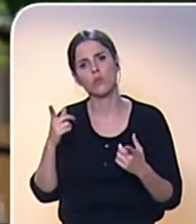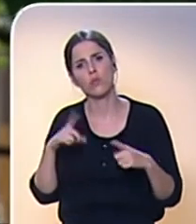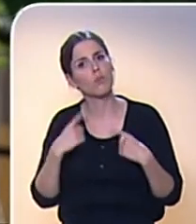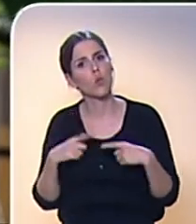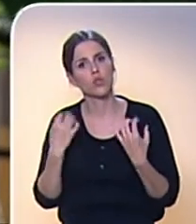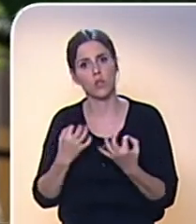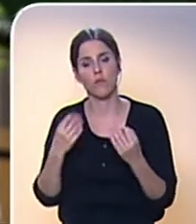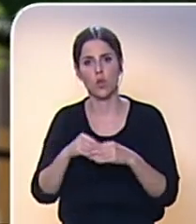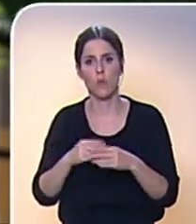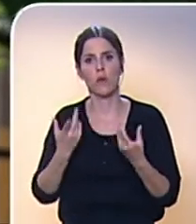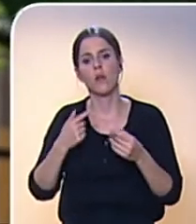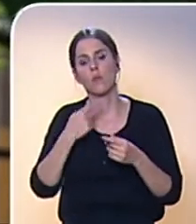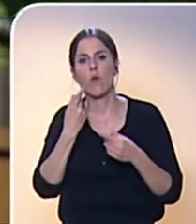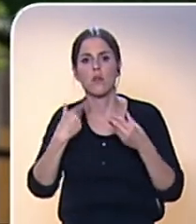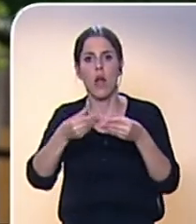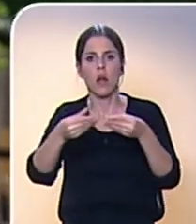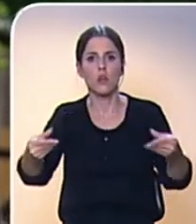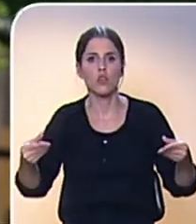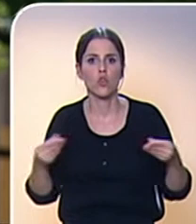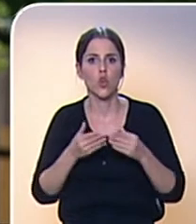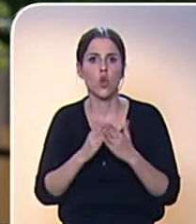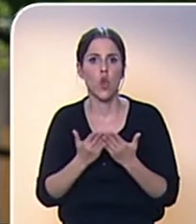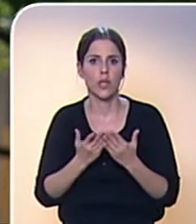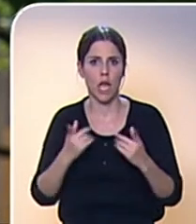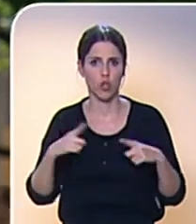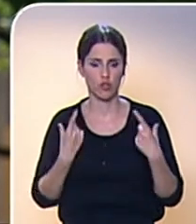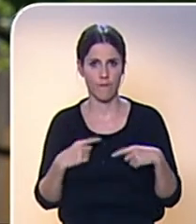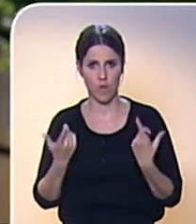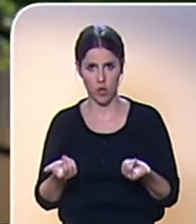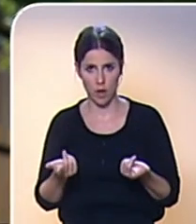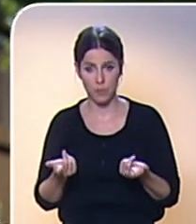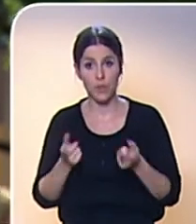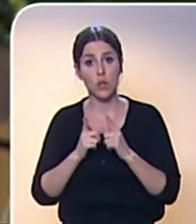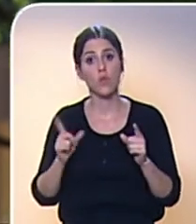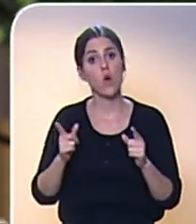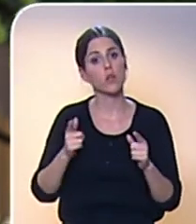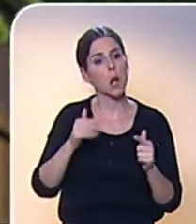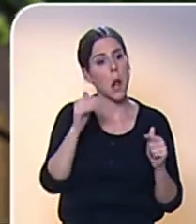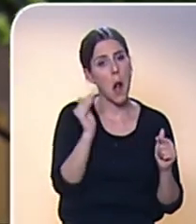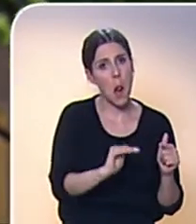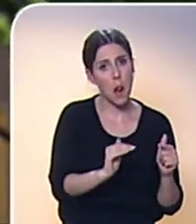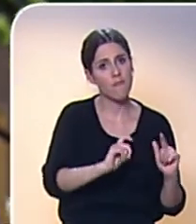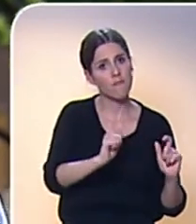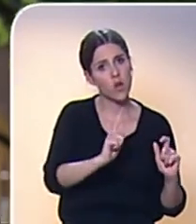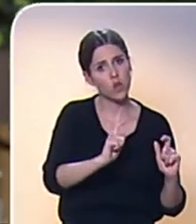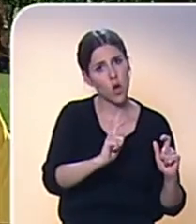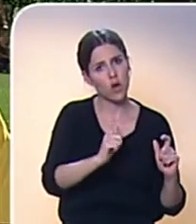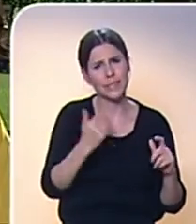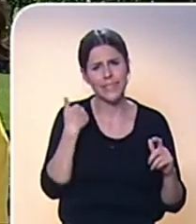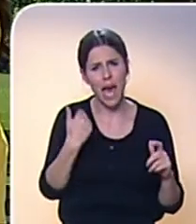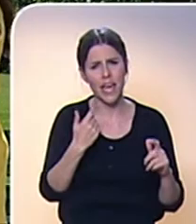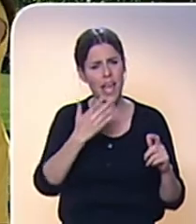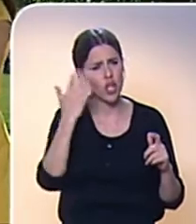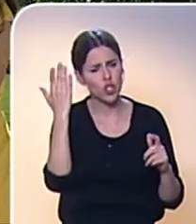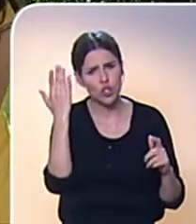kroniku života, většinou to bývá dárek pro své nejbližší. Vlastně od těch nejstarších analogových papírových fotografií,